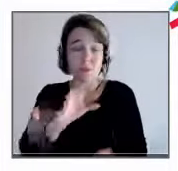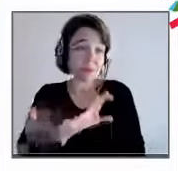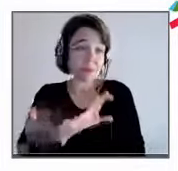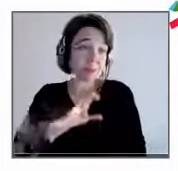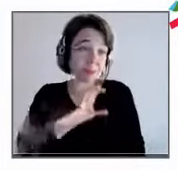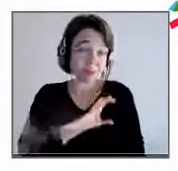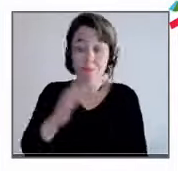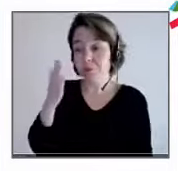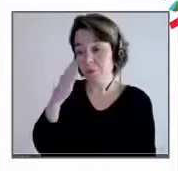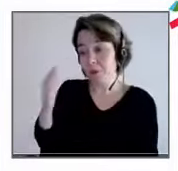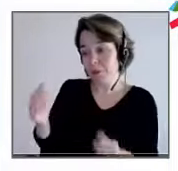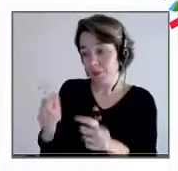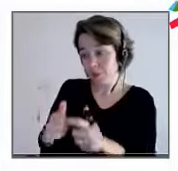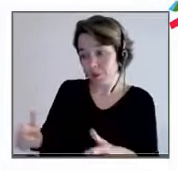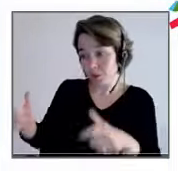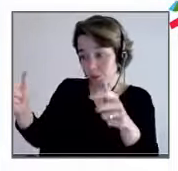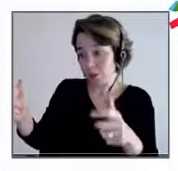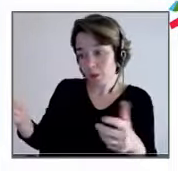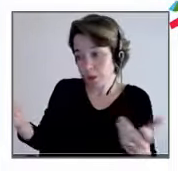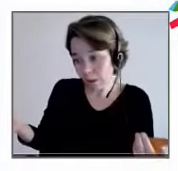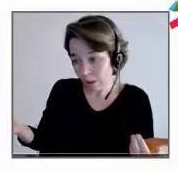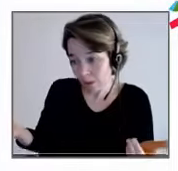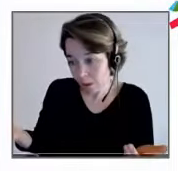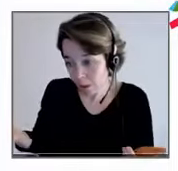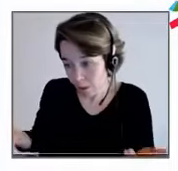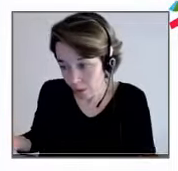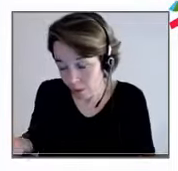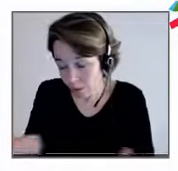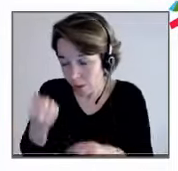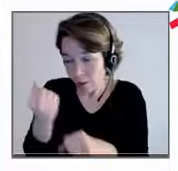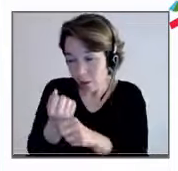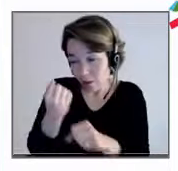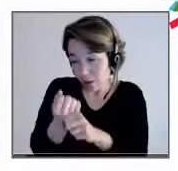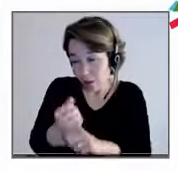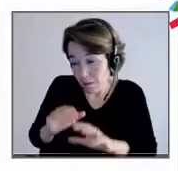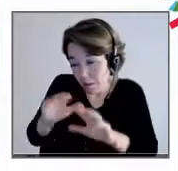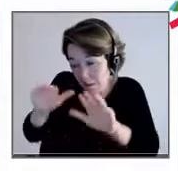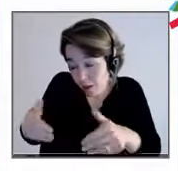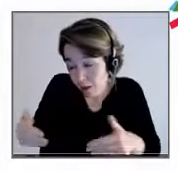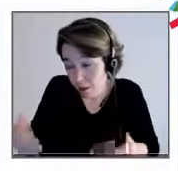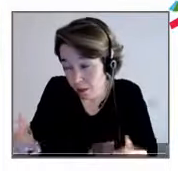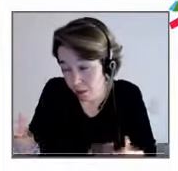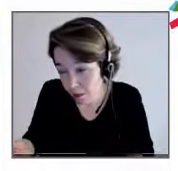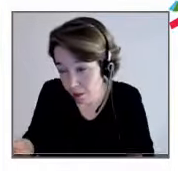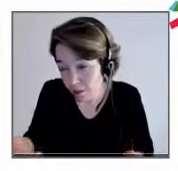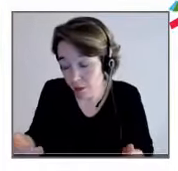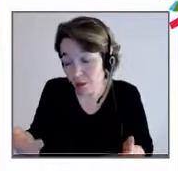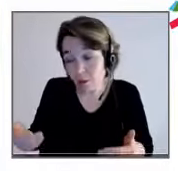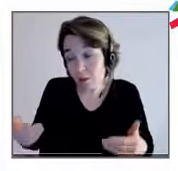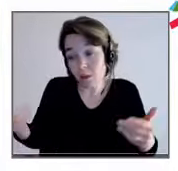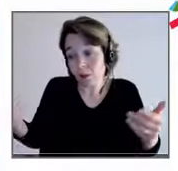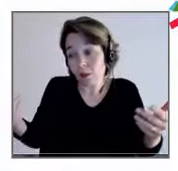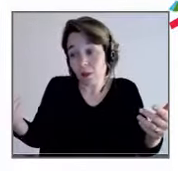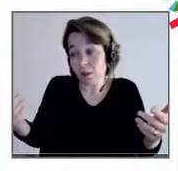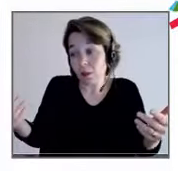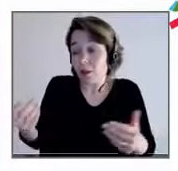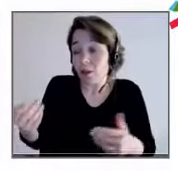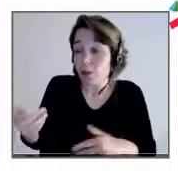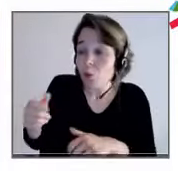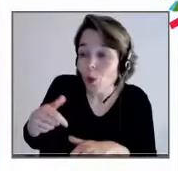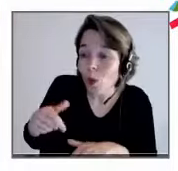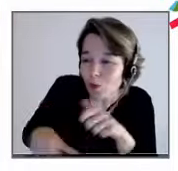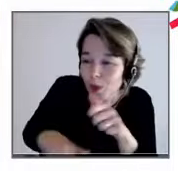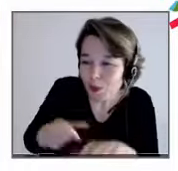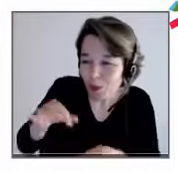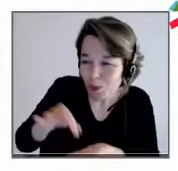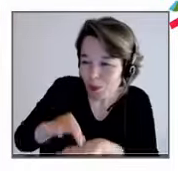ses patients en qui nous concernent, pour ses clients dans des entreprises du secteur marchand, honnêtement, elle n